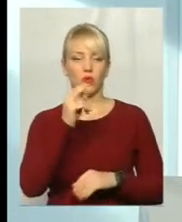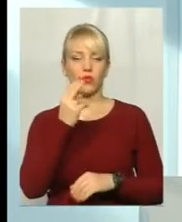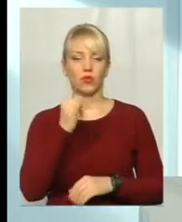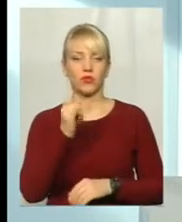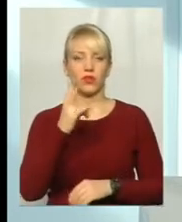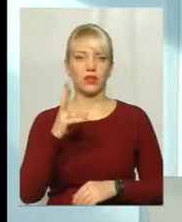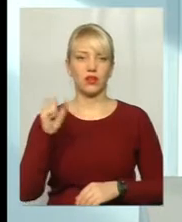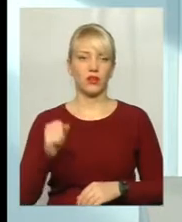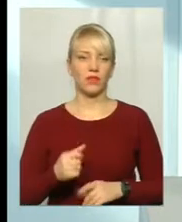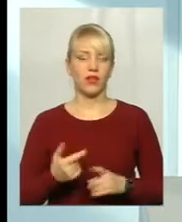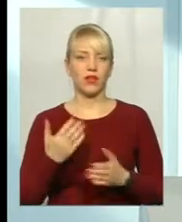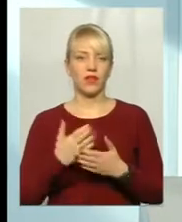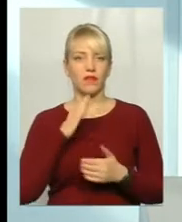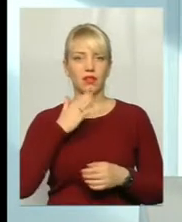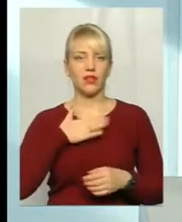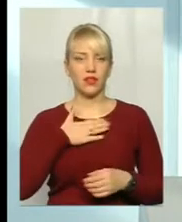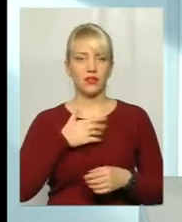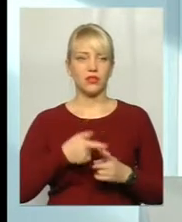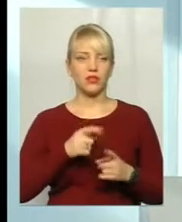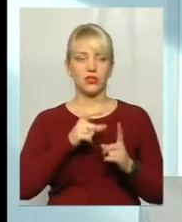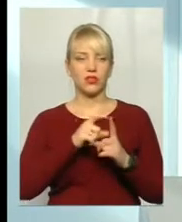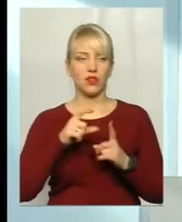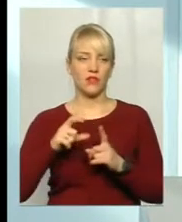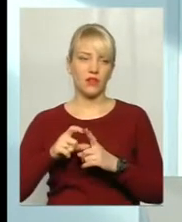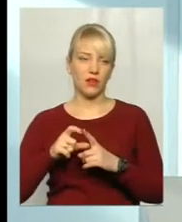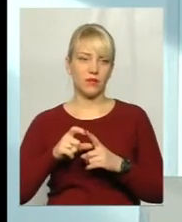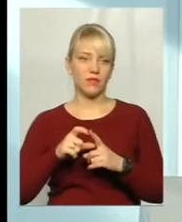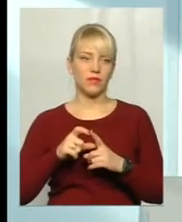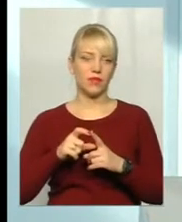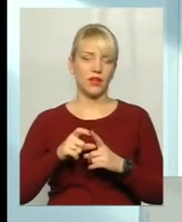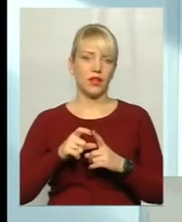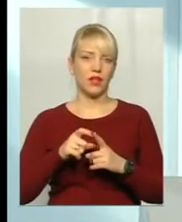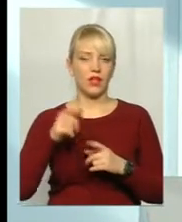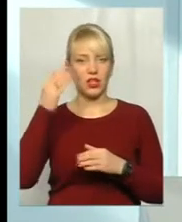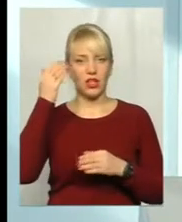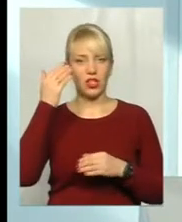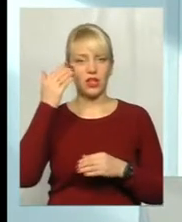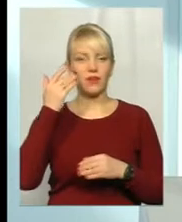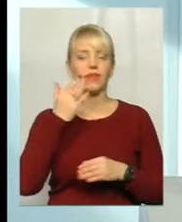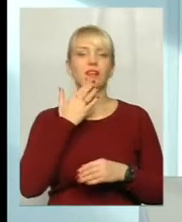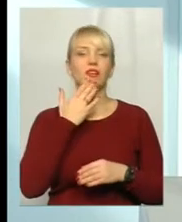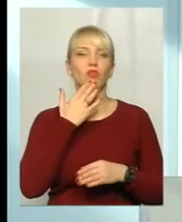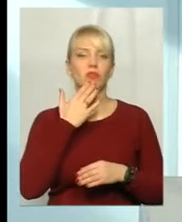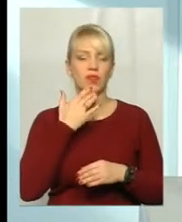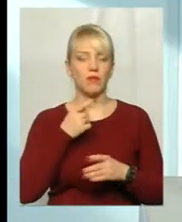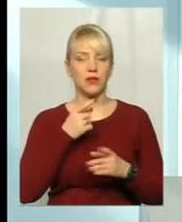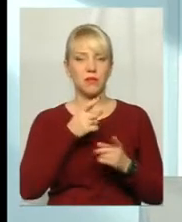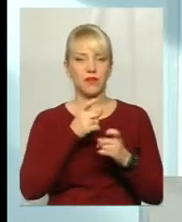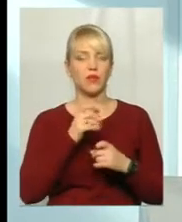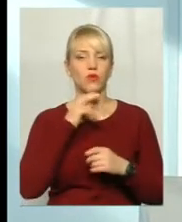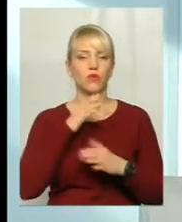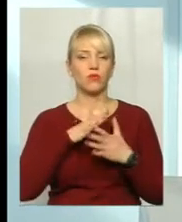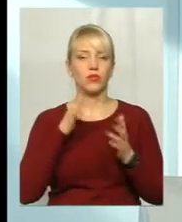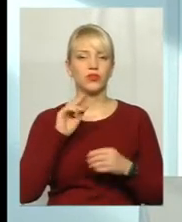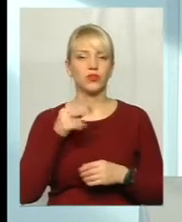таке в нашій славянській психології, що слова іншого мовного походження привертають більшу увагу, ніж слова українського походження.